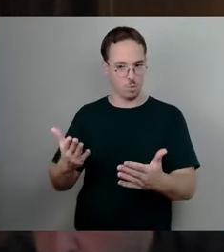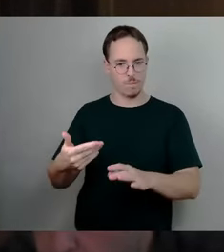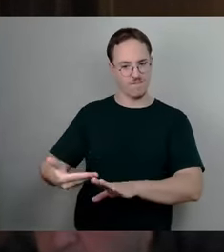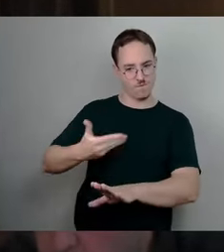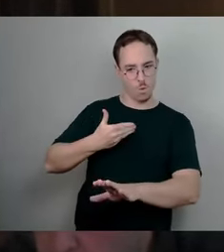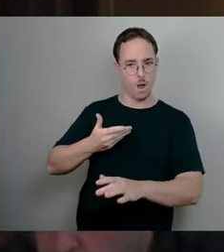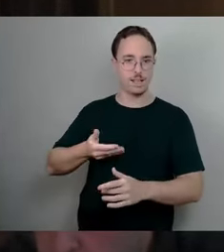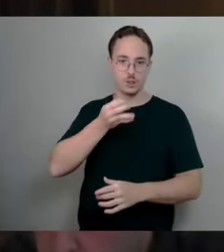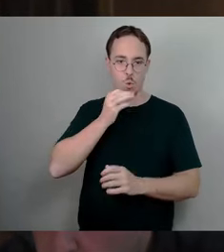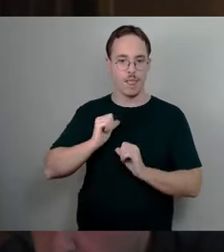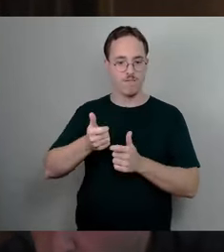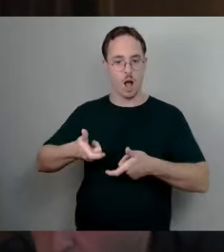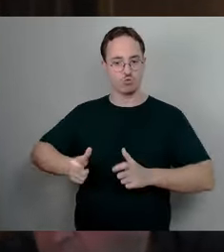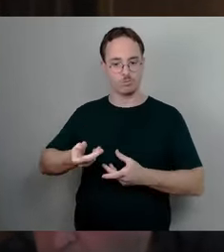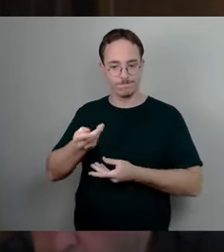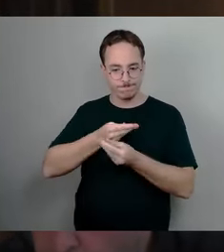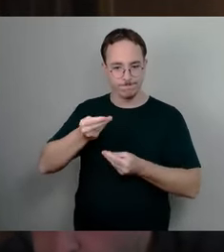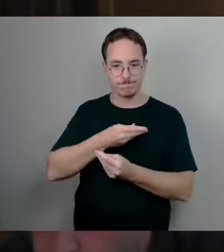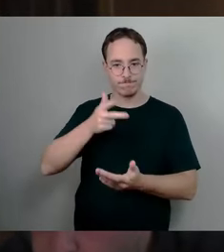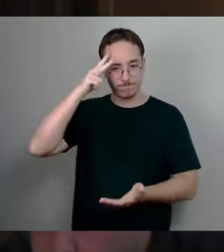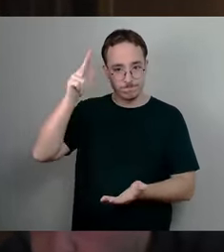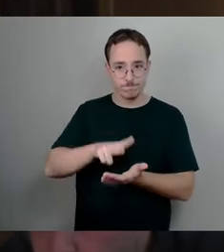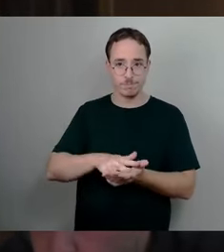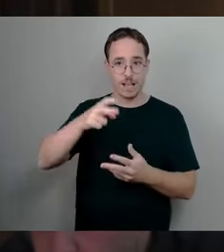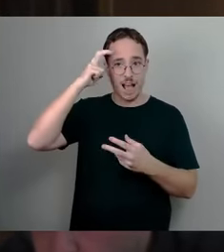warum tut man das eigentlich denn eigentlich? Ist er ja zuständig.